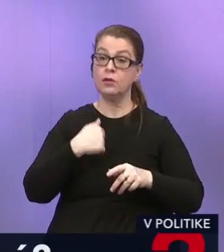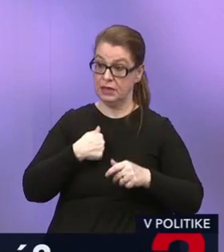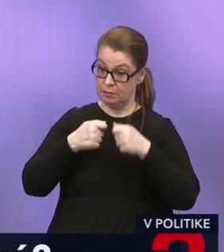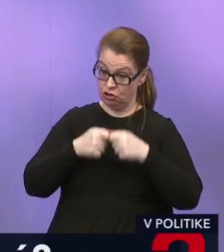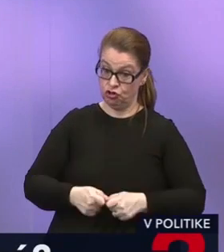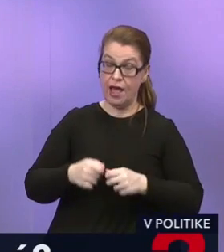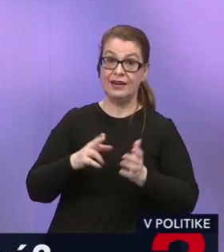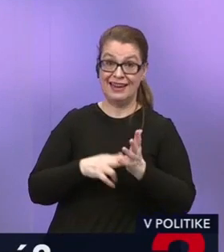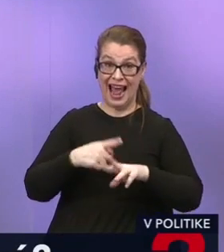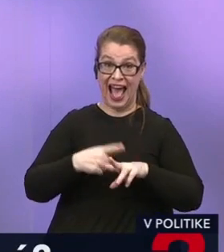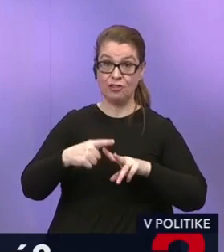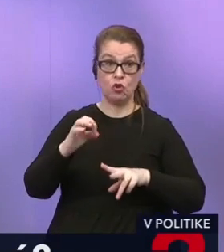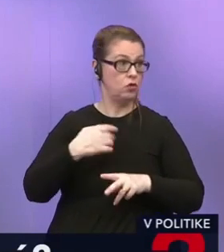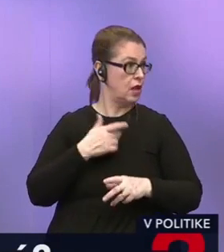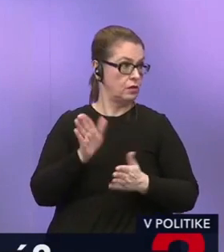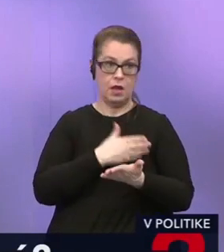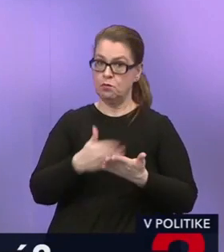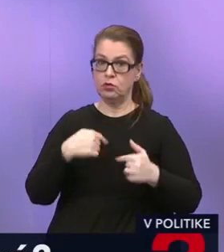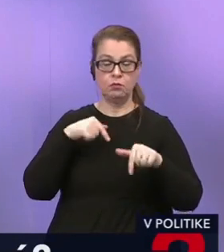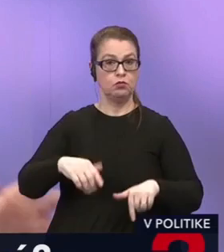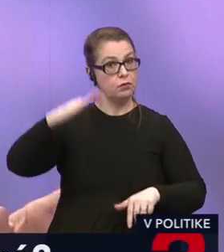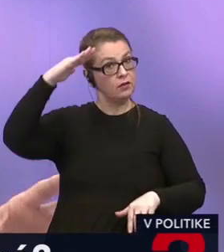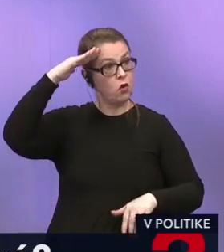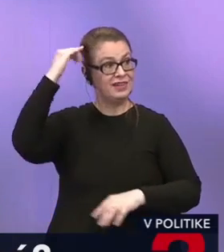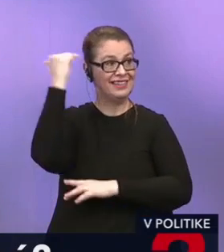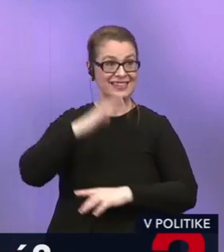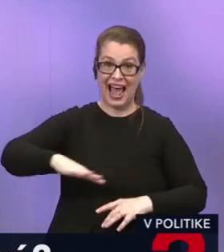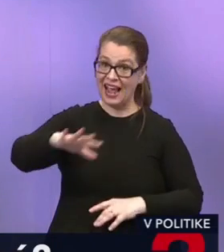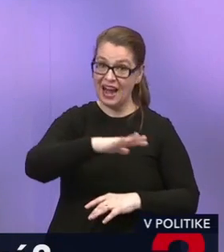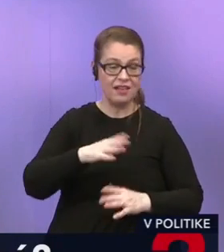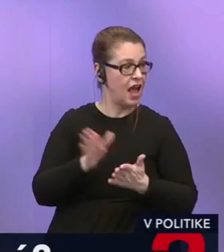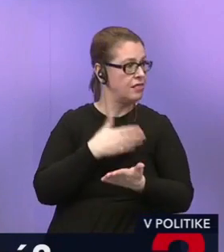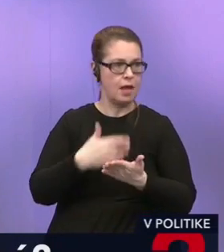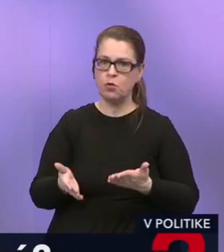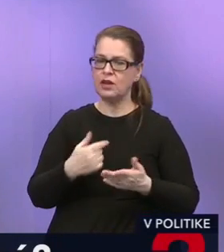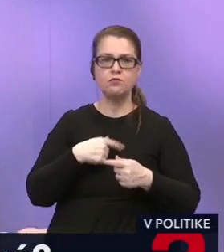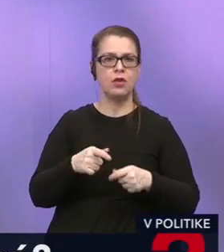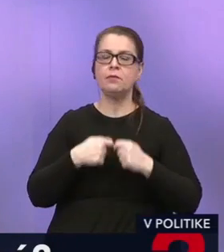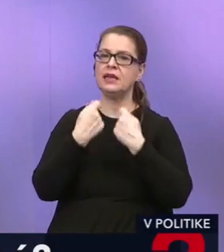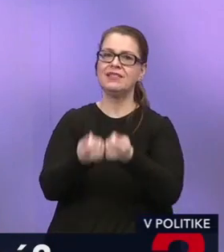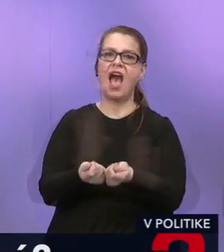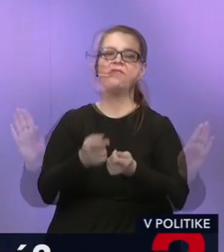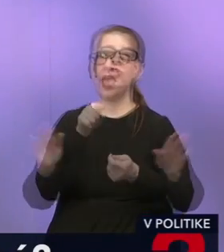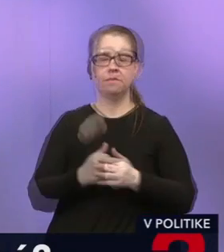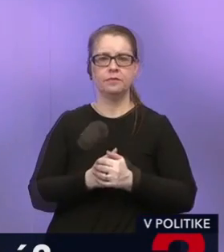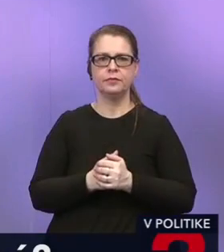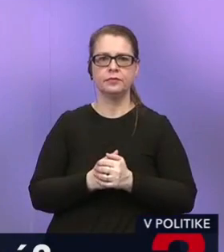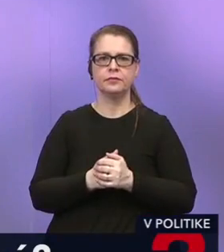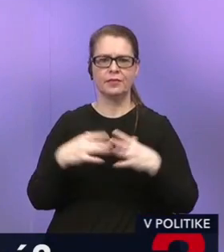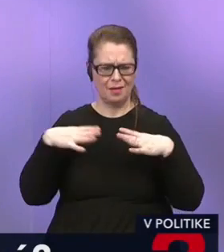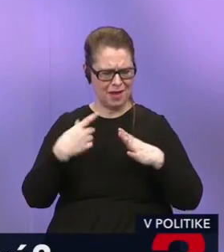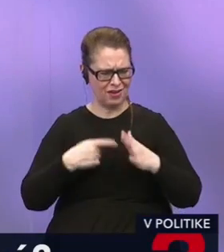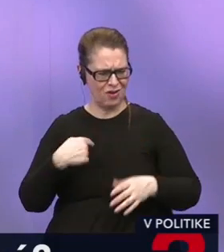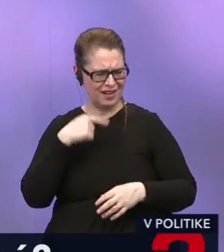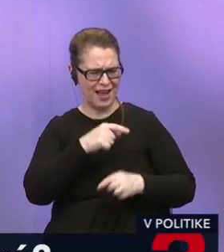Kolár, tak nepotrebujeme tu mať vojenské základne a nepotrebujeme ich dávať do takejto zmluvy. Ja sa vám